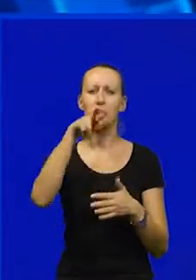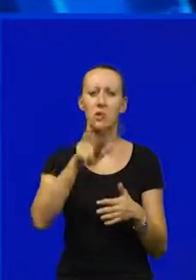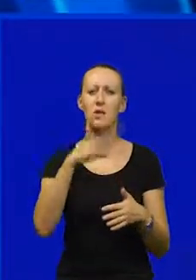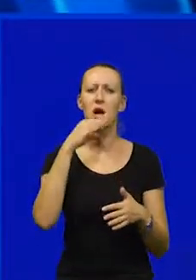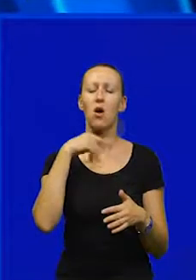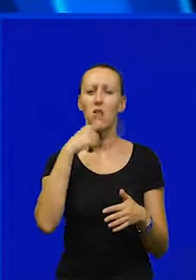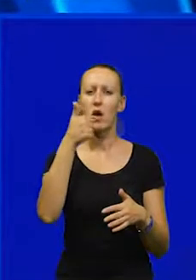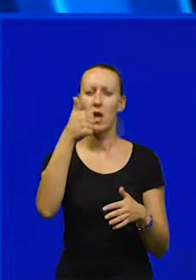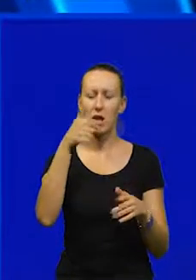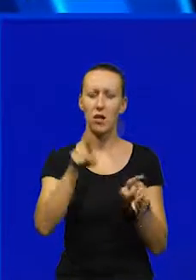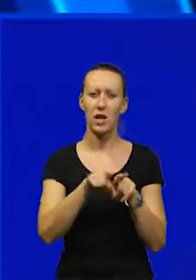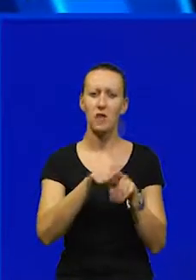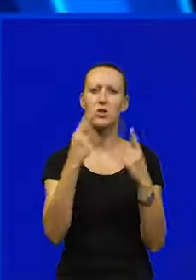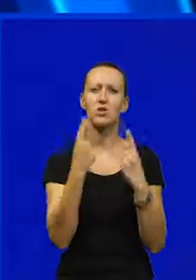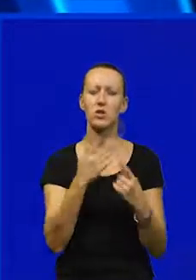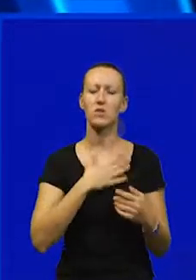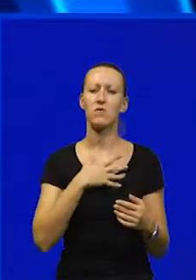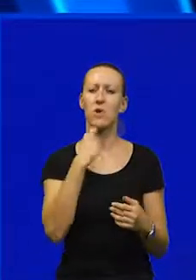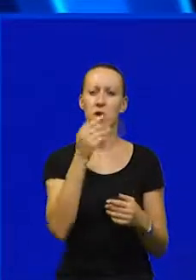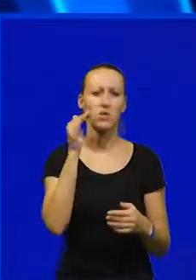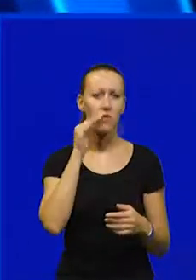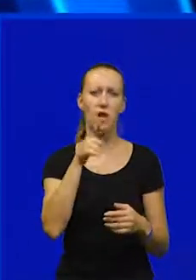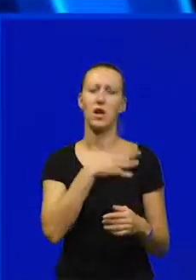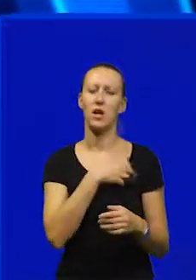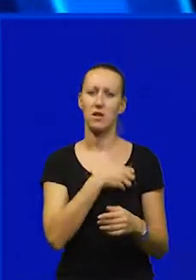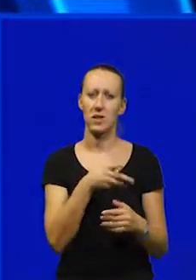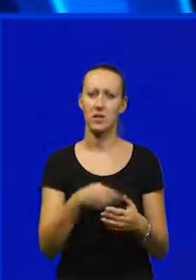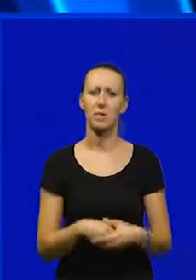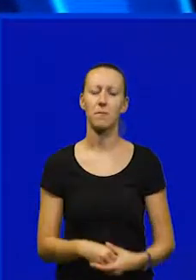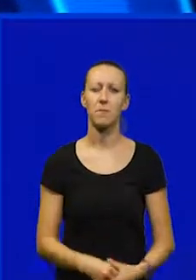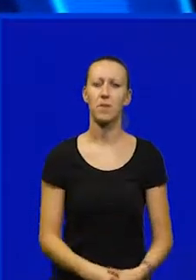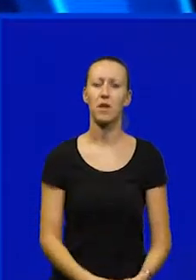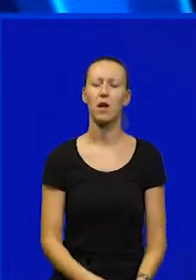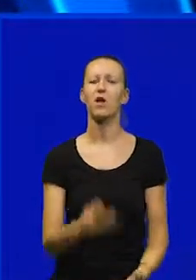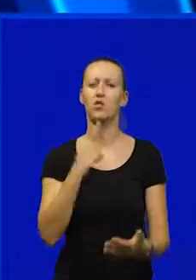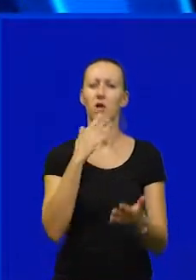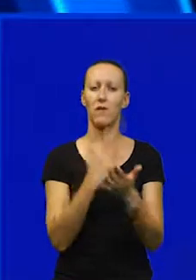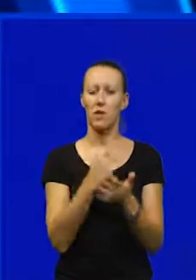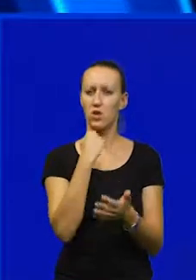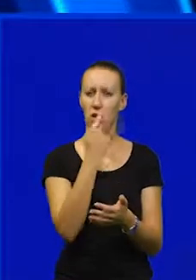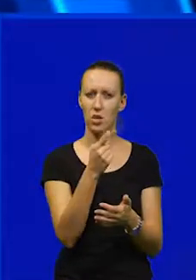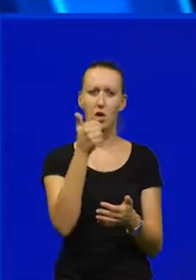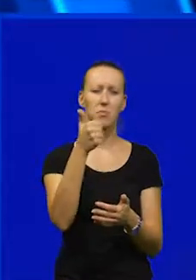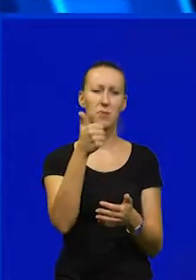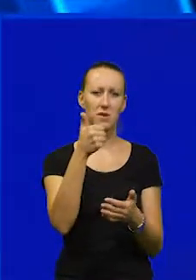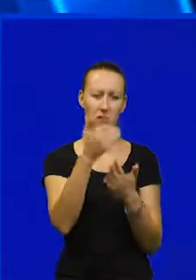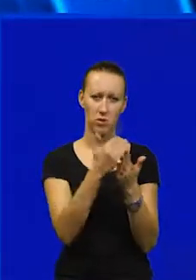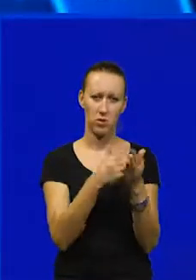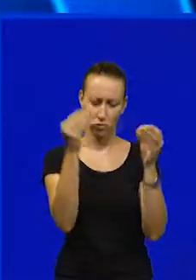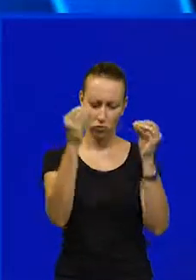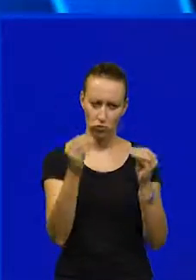priča jedno te isto stoji iza svojih riječi i vlada Republike Hrvatske Hvala Lepom Kao što je već rečeno prvotni program